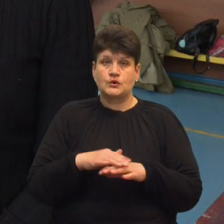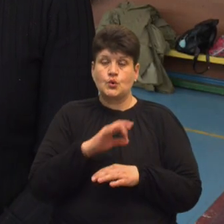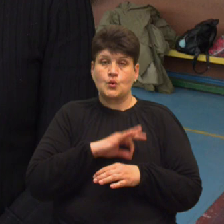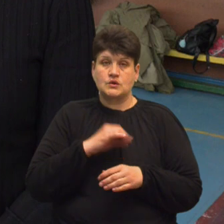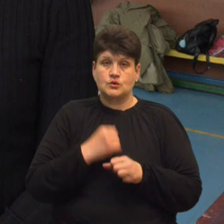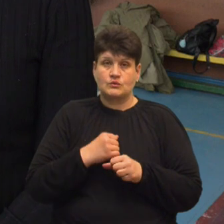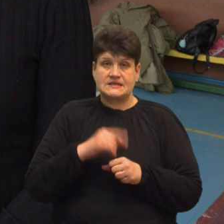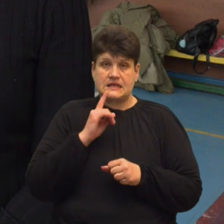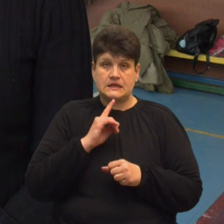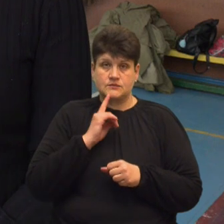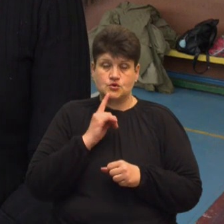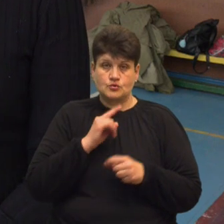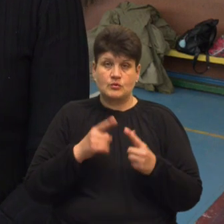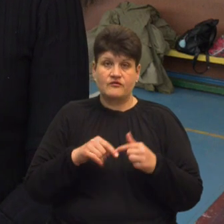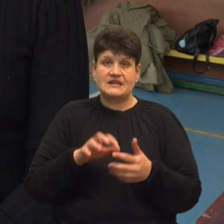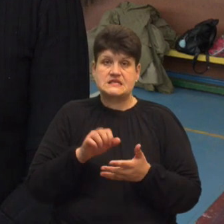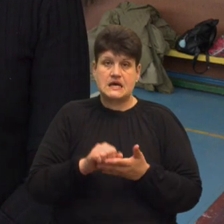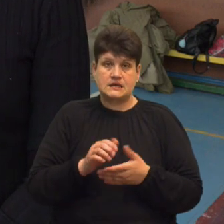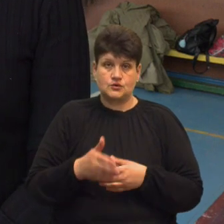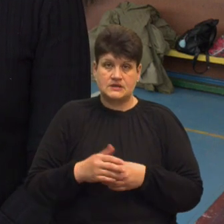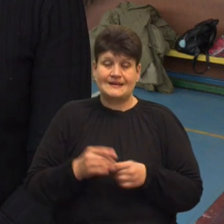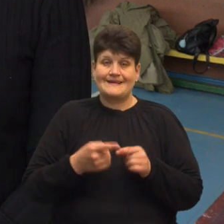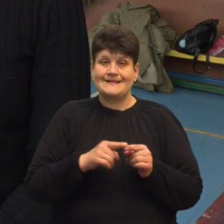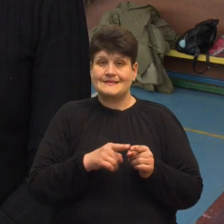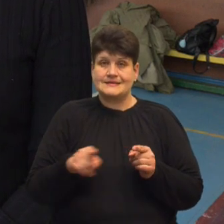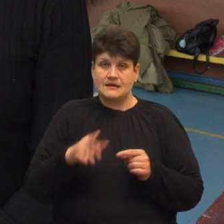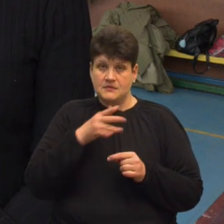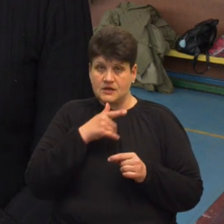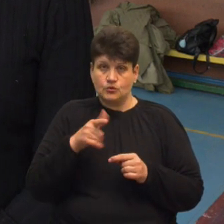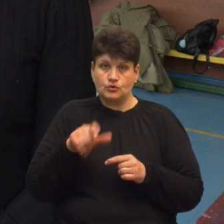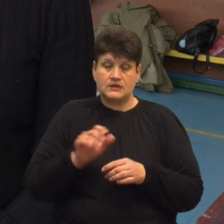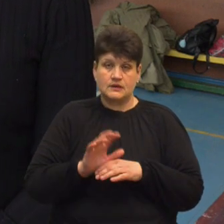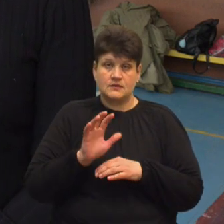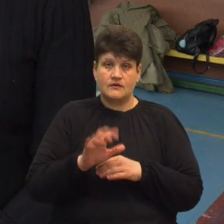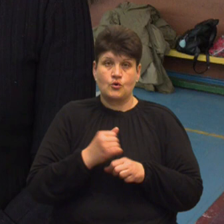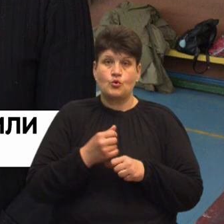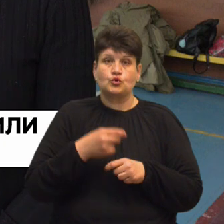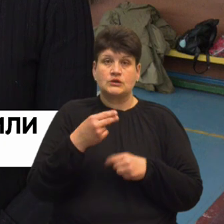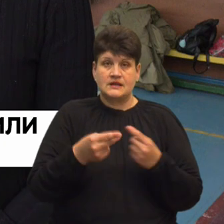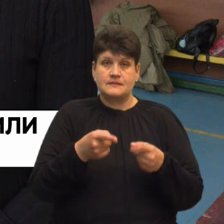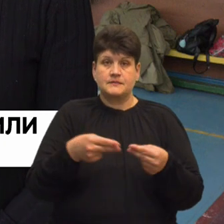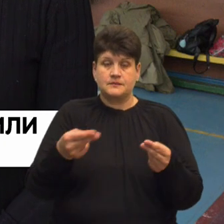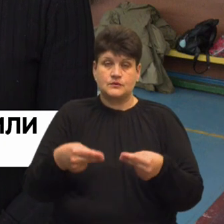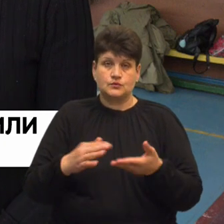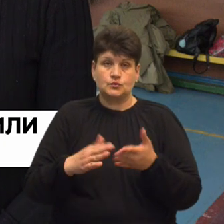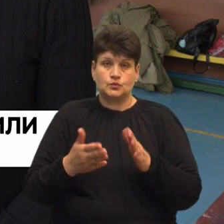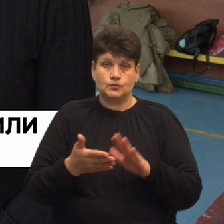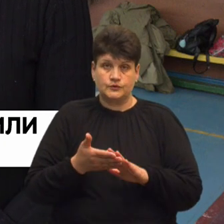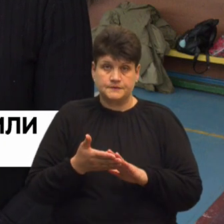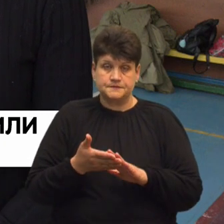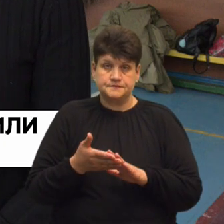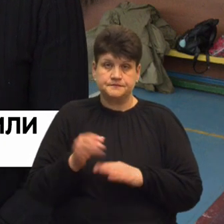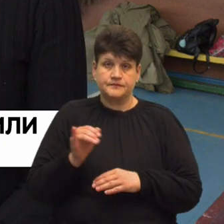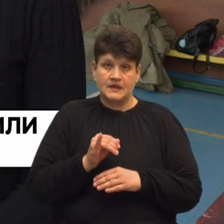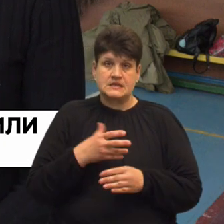– це тимчасовий вид зайнятості. На цей період людина направляється до роботодавця, з нею укладається строковий трудовий договір і